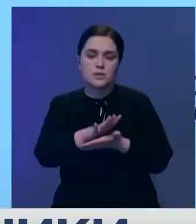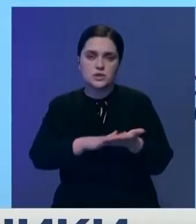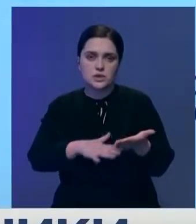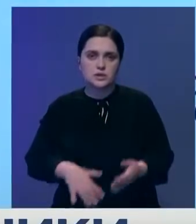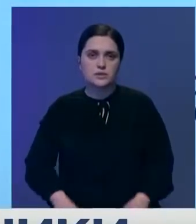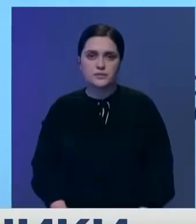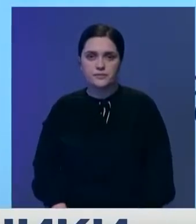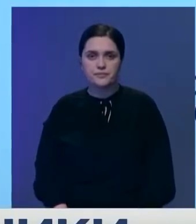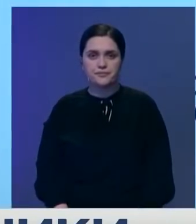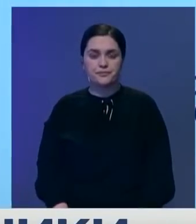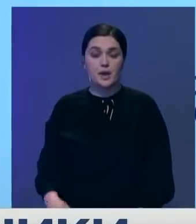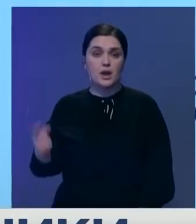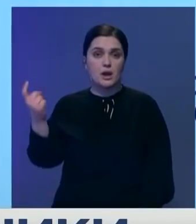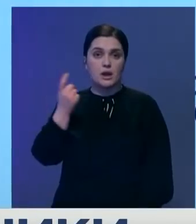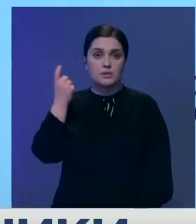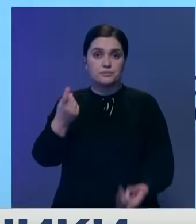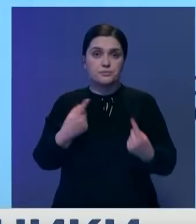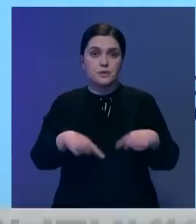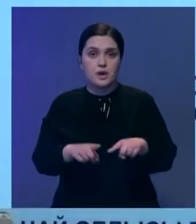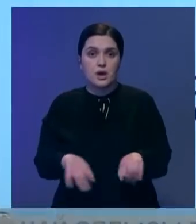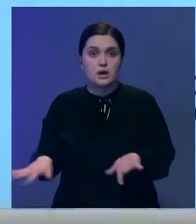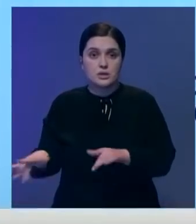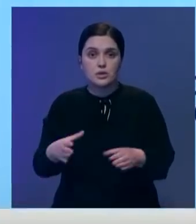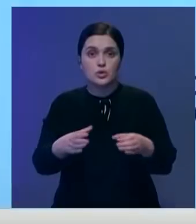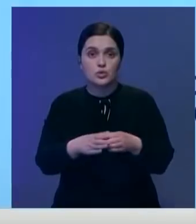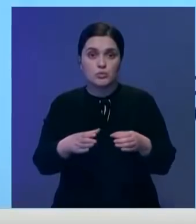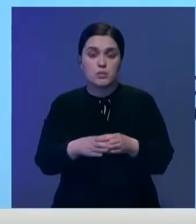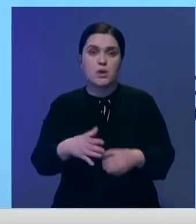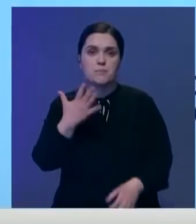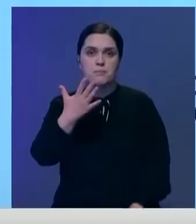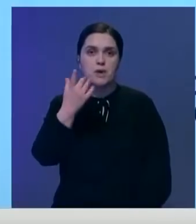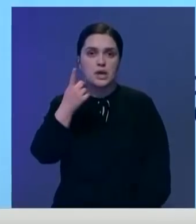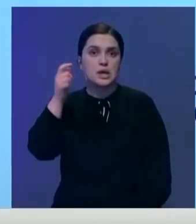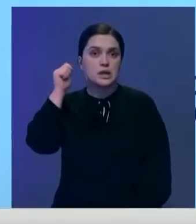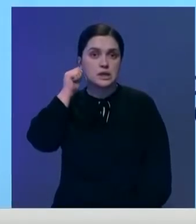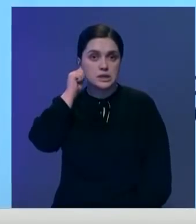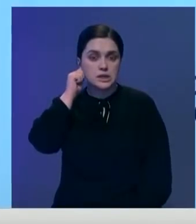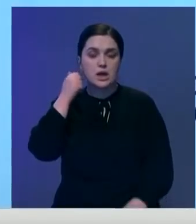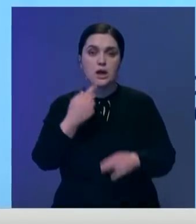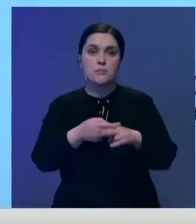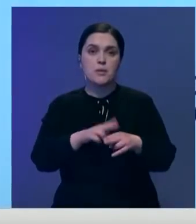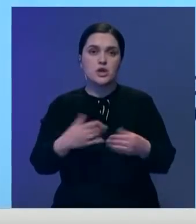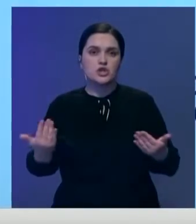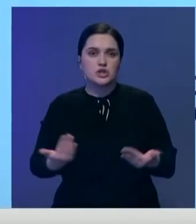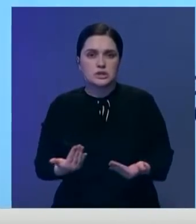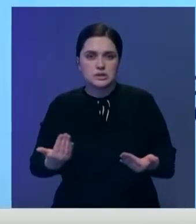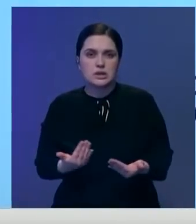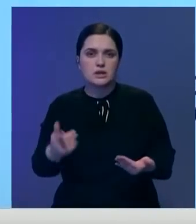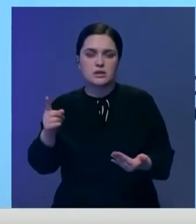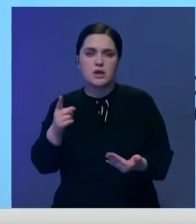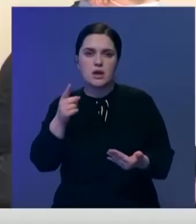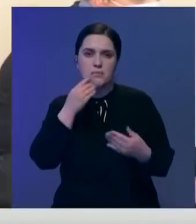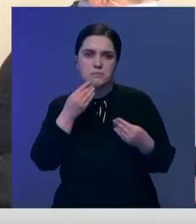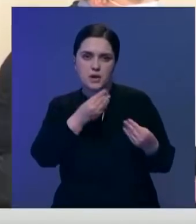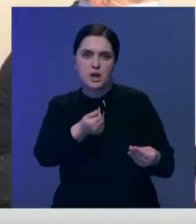Организатор группы у нас является 51-летний житель Денисовского района, который привлек в качестве